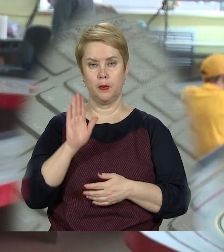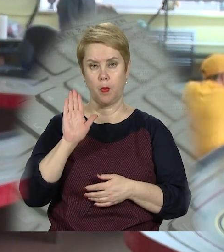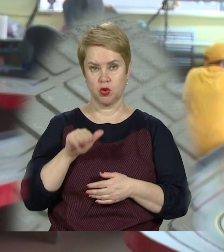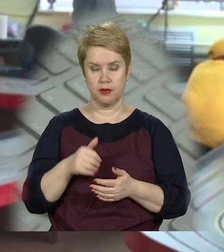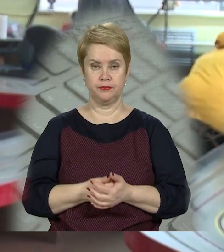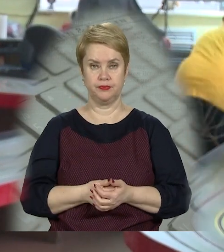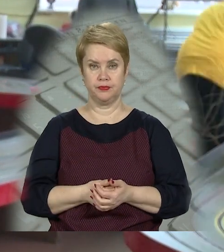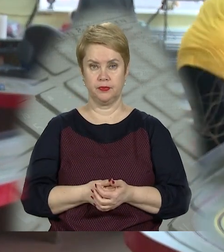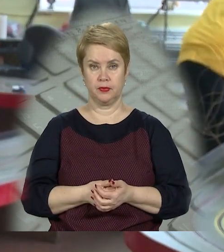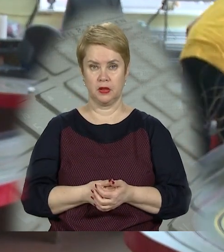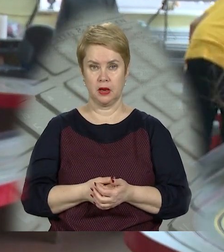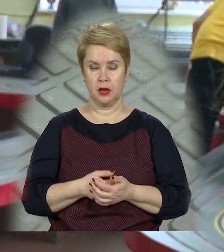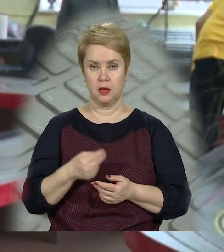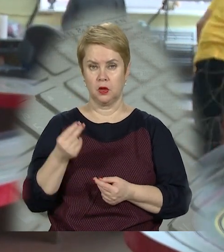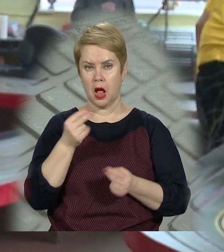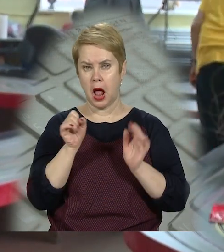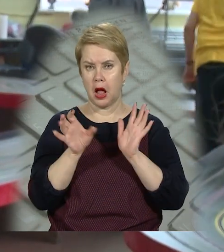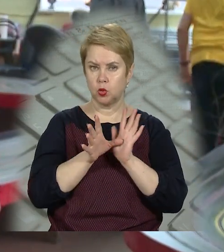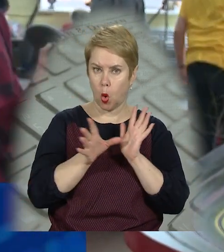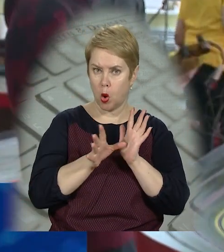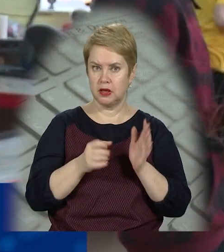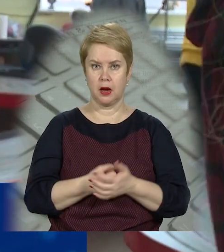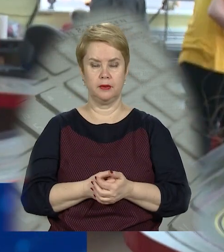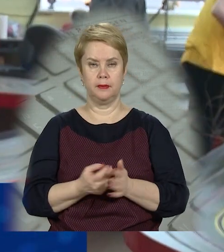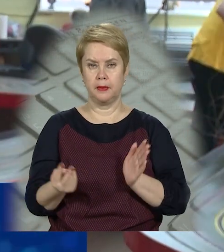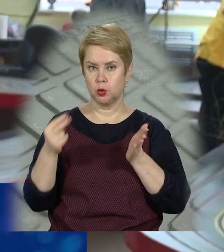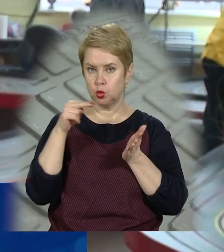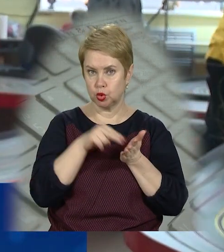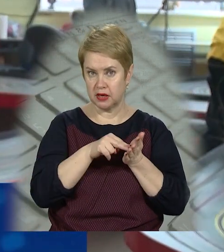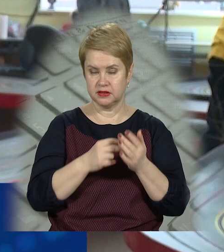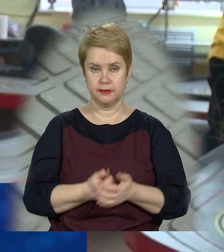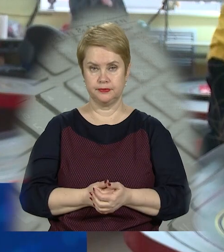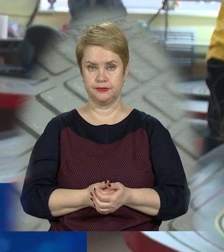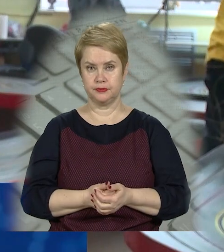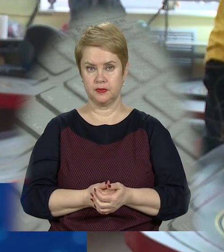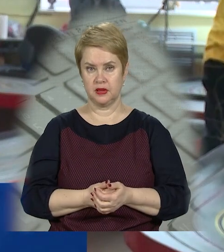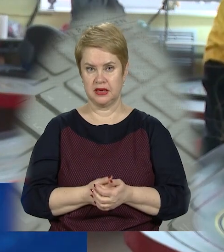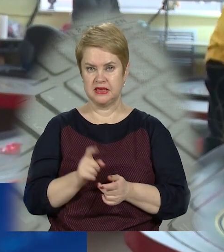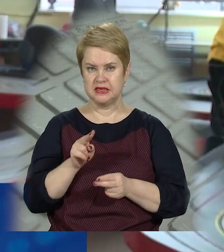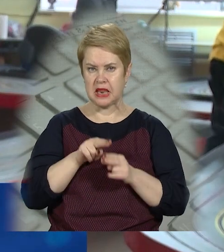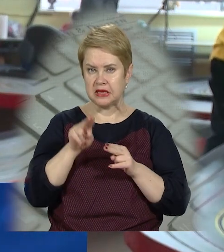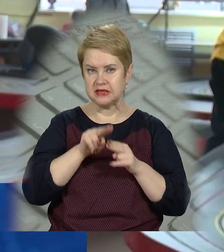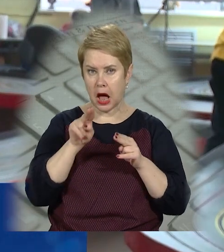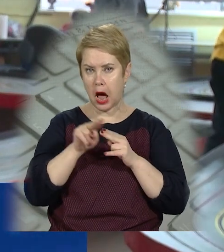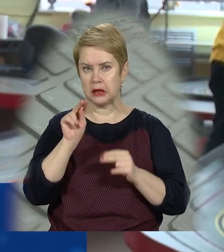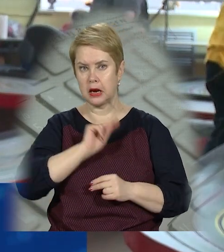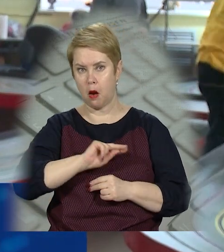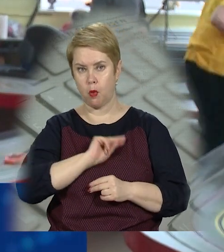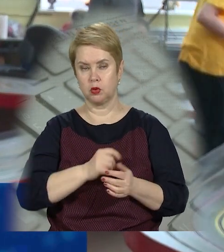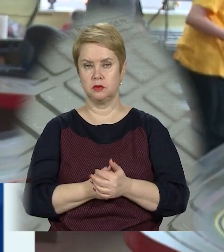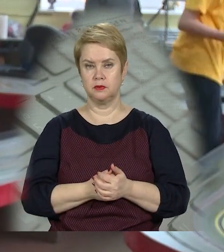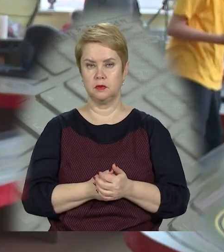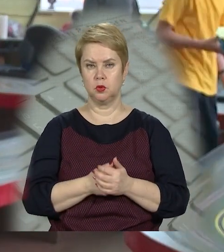потім і радіоелектроніка підключається, і слюсарні якісь певні роботи.